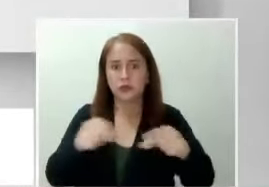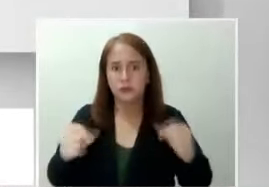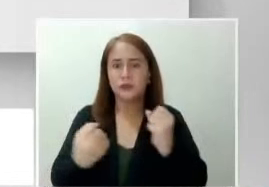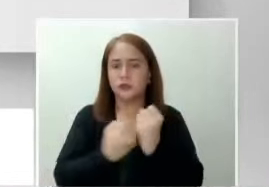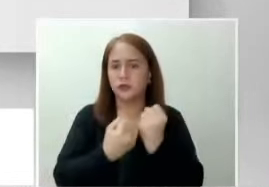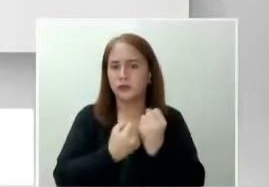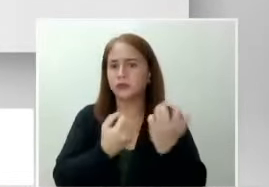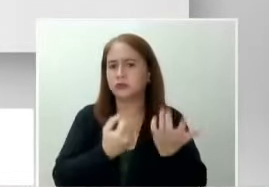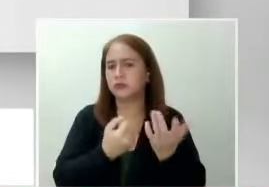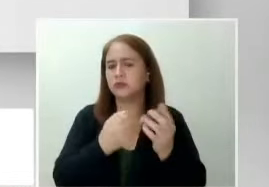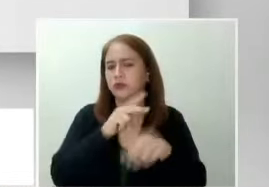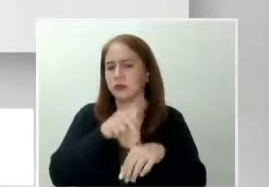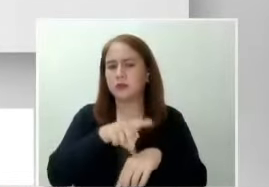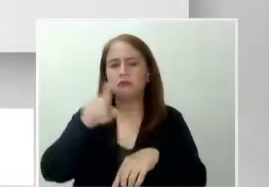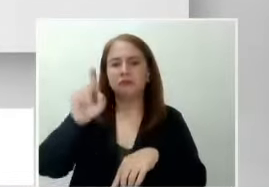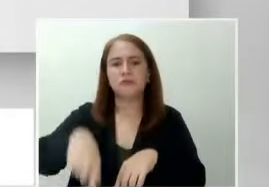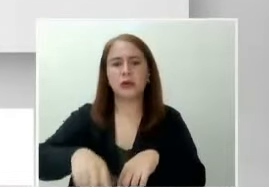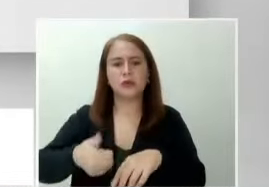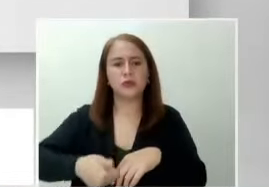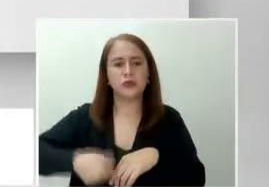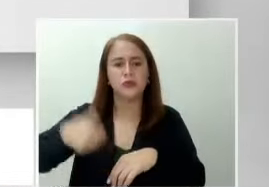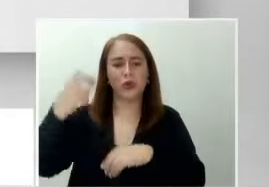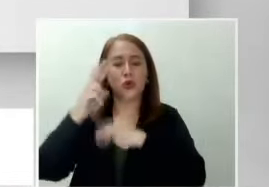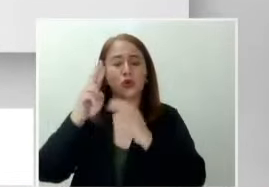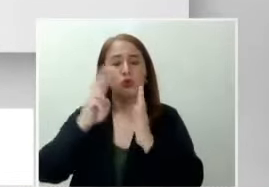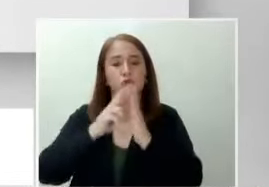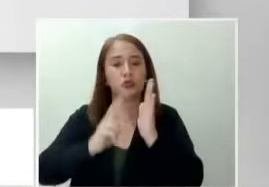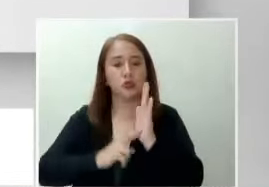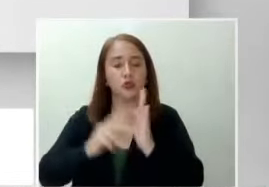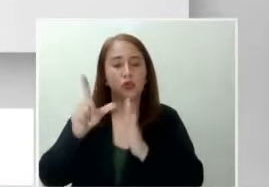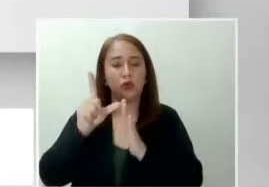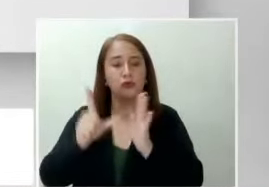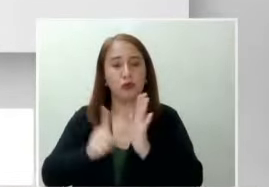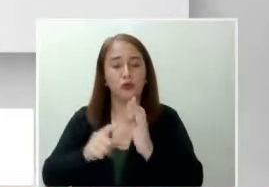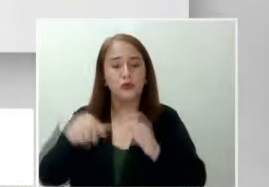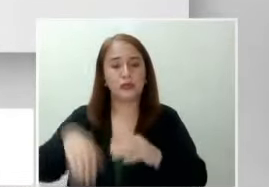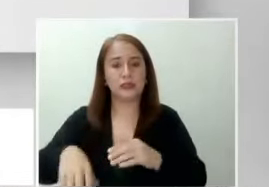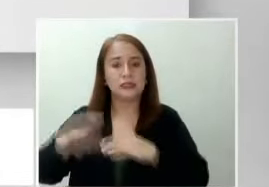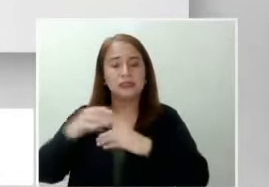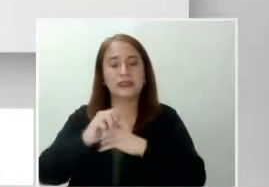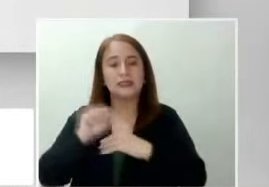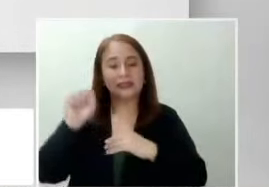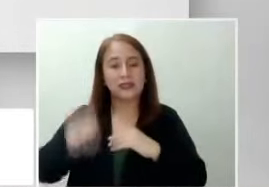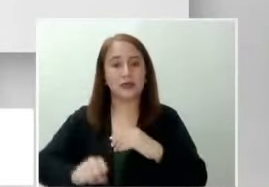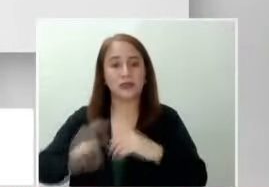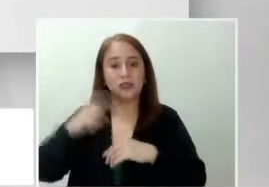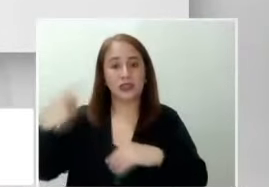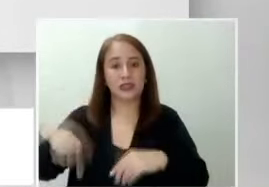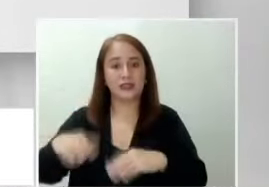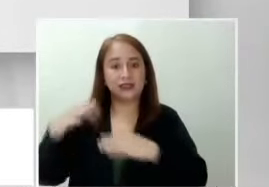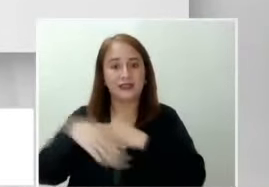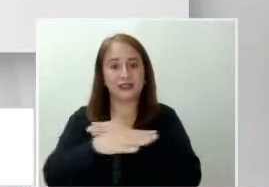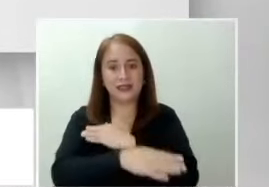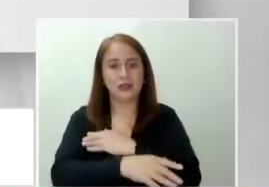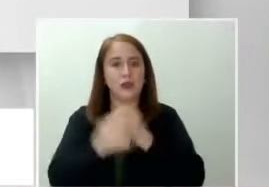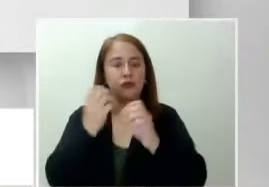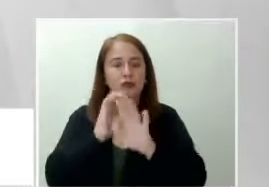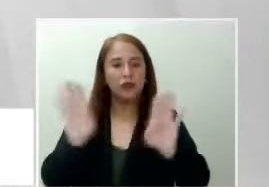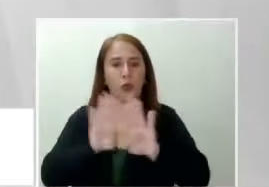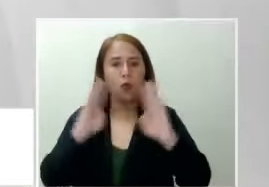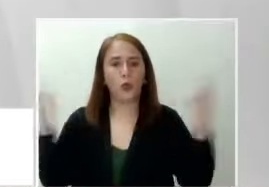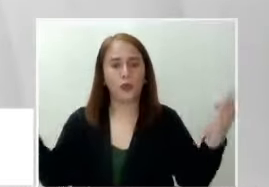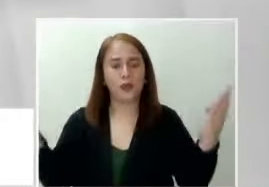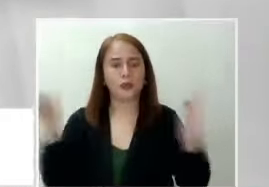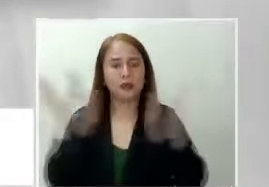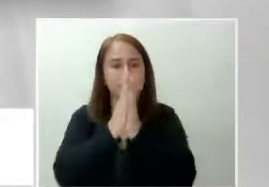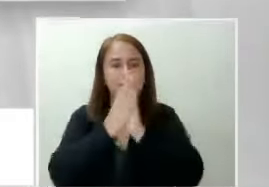sinabing dapat manaig ang rule of law sa South China Sea at manatili itong malaya, bukas at payapa.